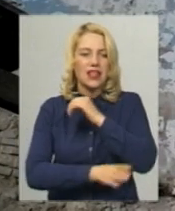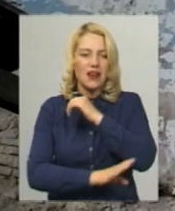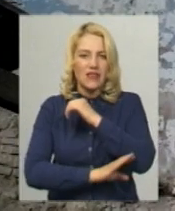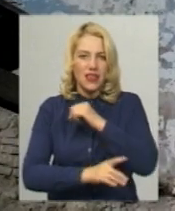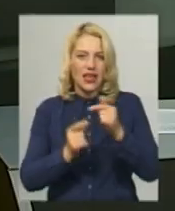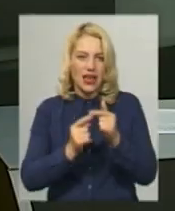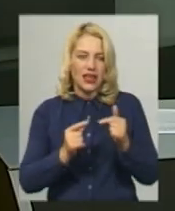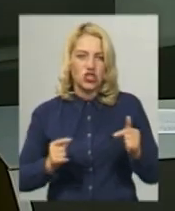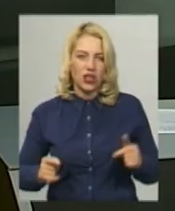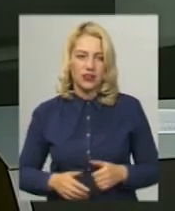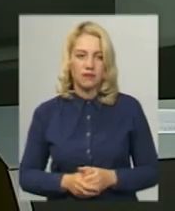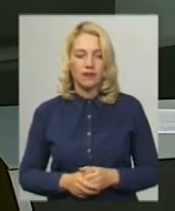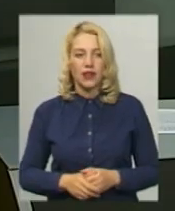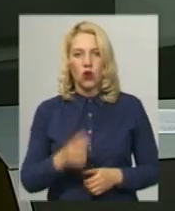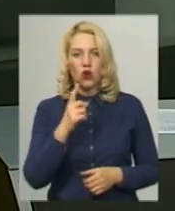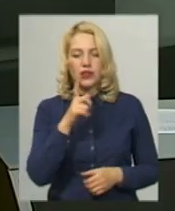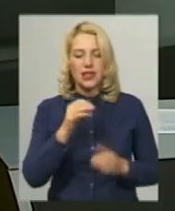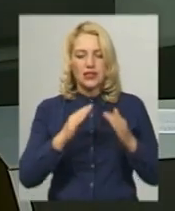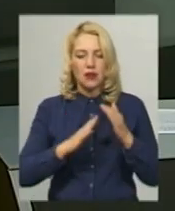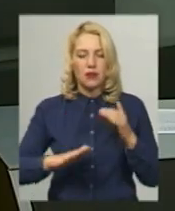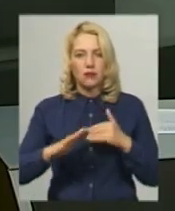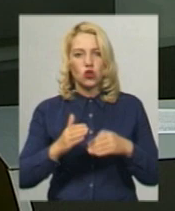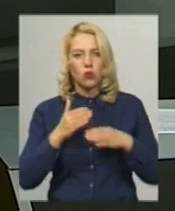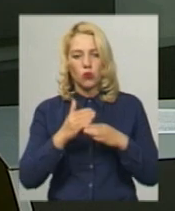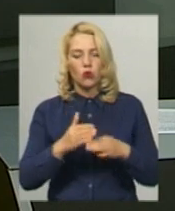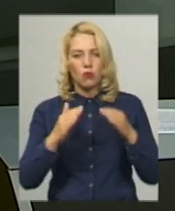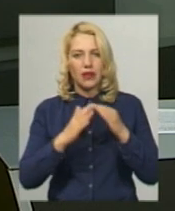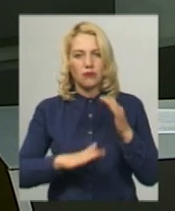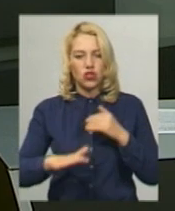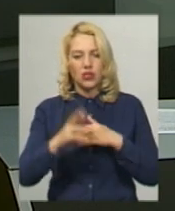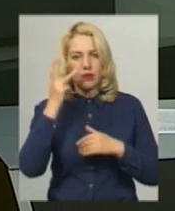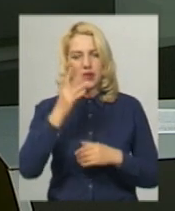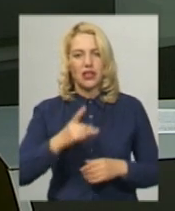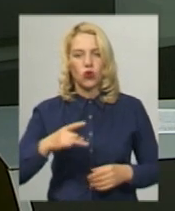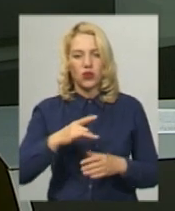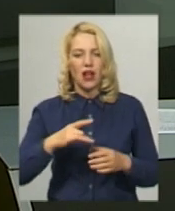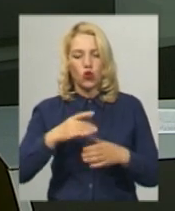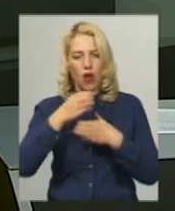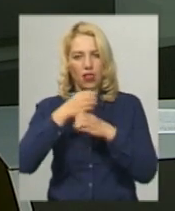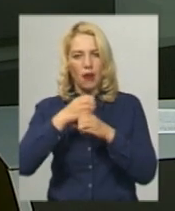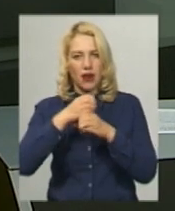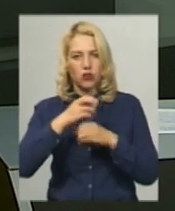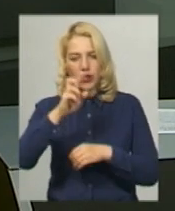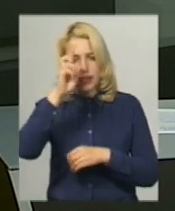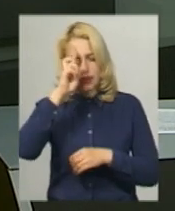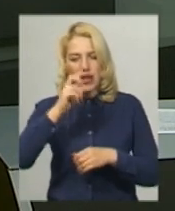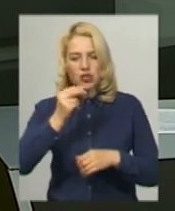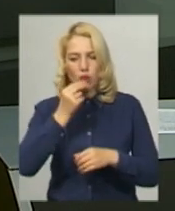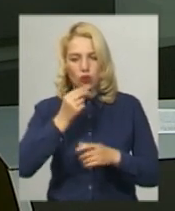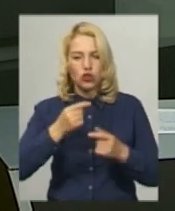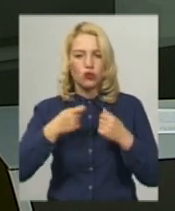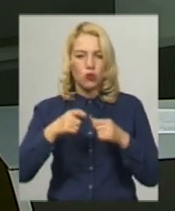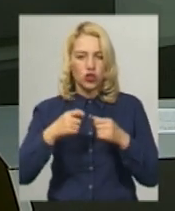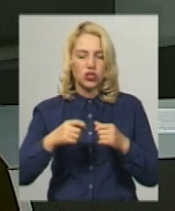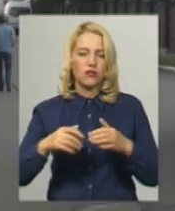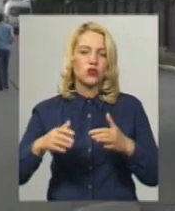новини. Одне з приміщень – допоміжного приміщення Хмельницької регіональної лабораторії. Держпродспоживслужби учора